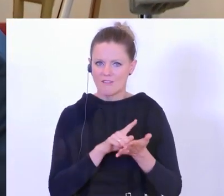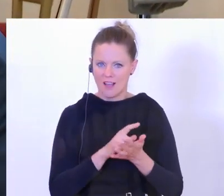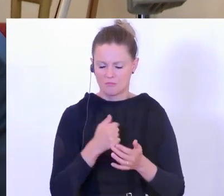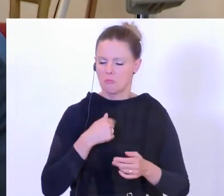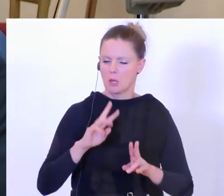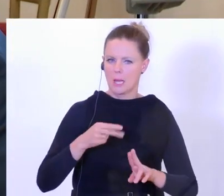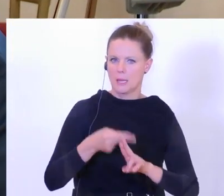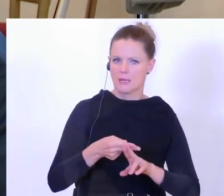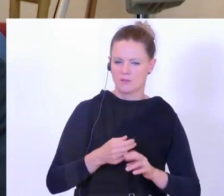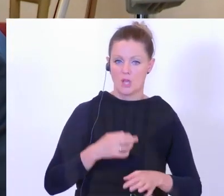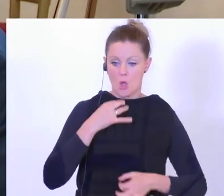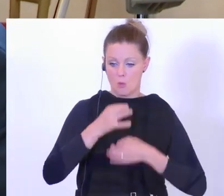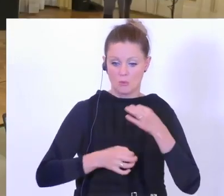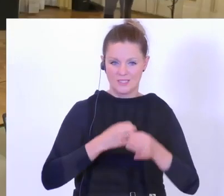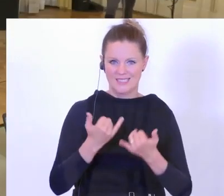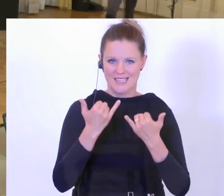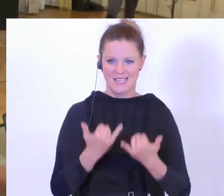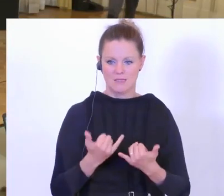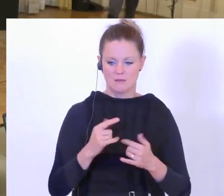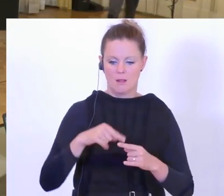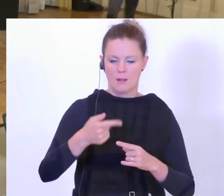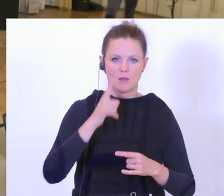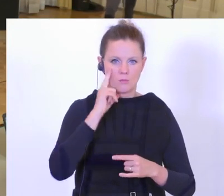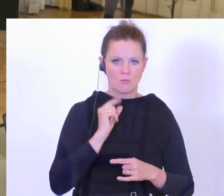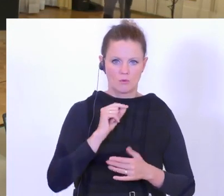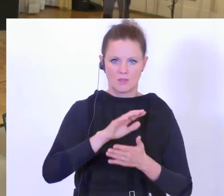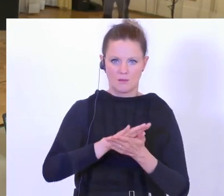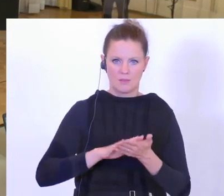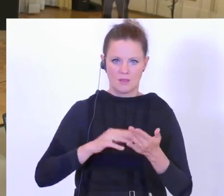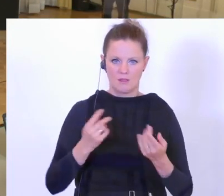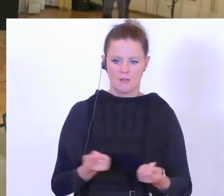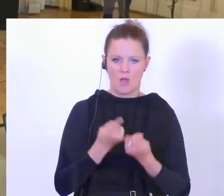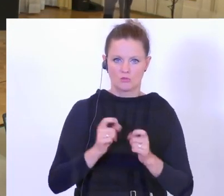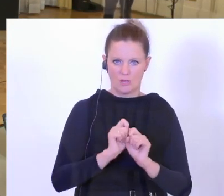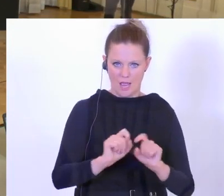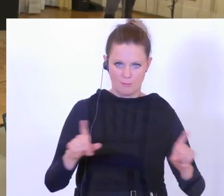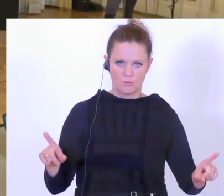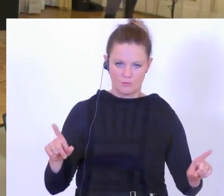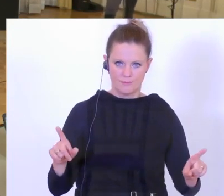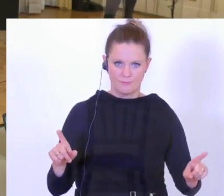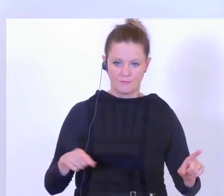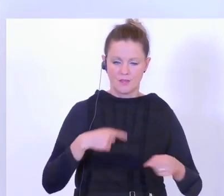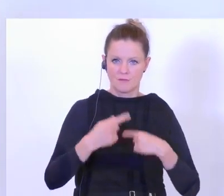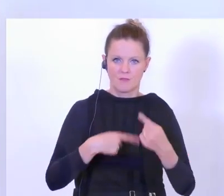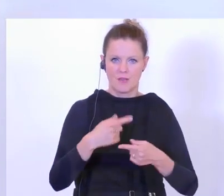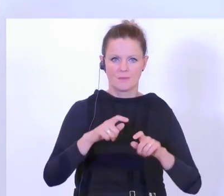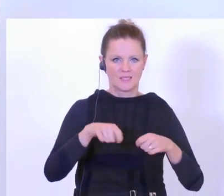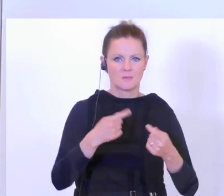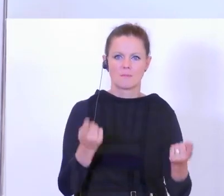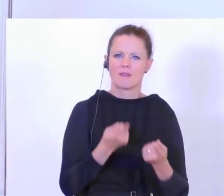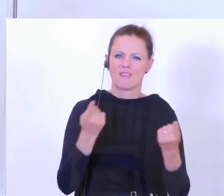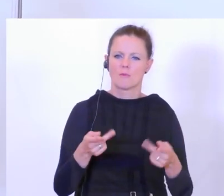Prozess beginnt jetzt dann ab Montag, wird die Ausschreibung aufgesetzt. Dann ist ein Ausschreibungsverfahren. Da gibt es eine